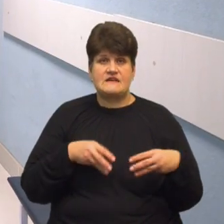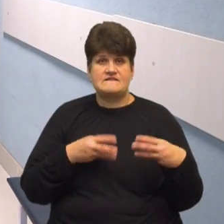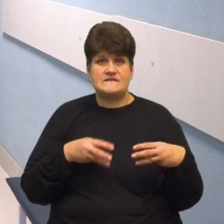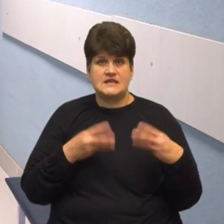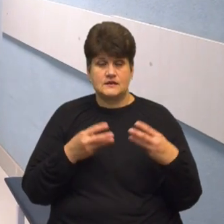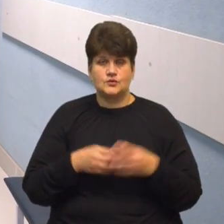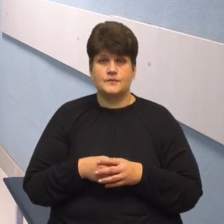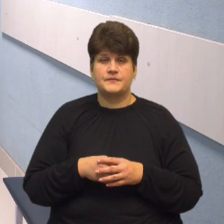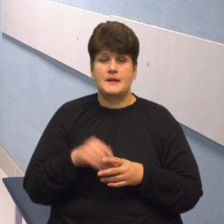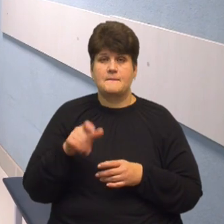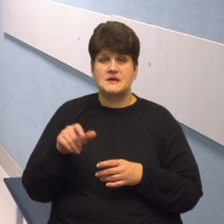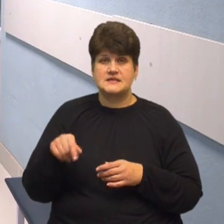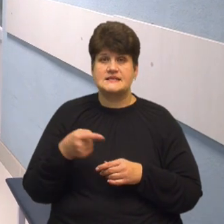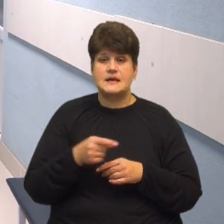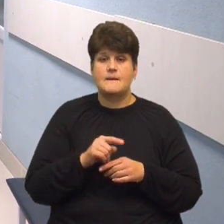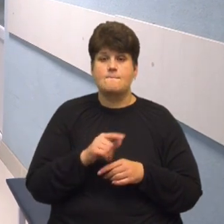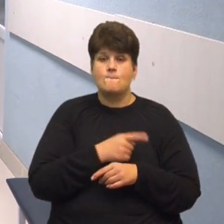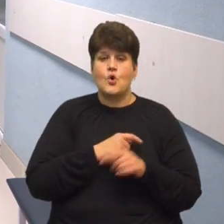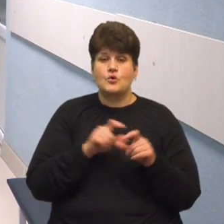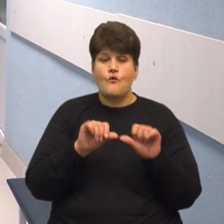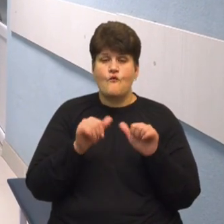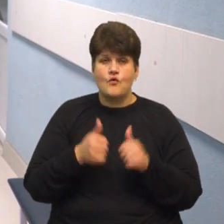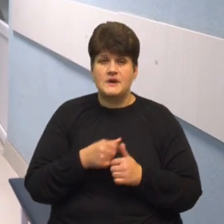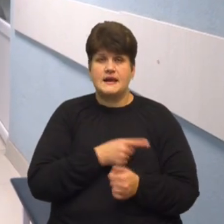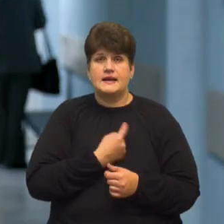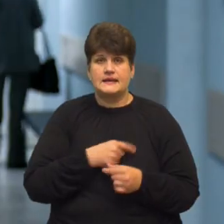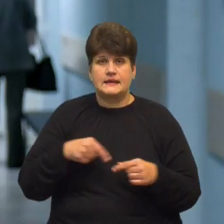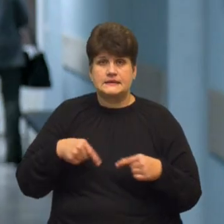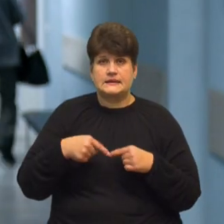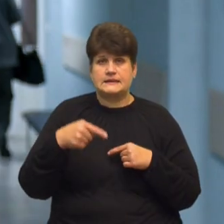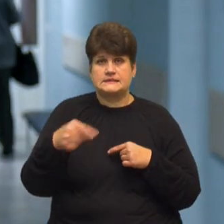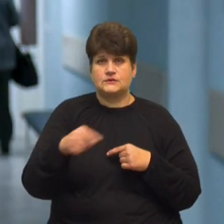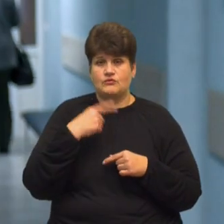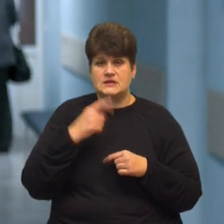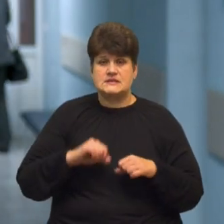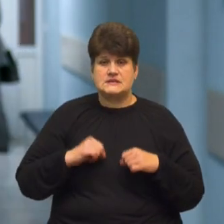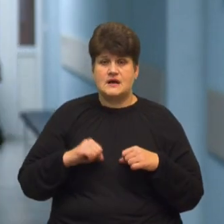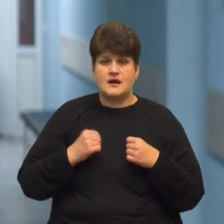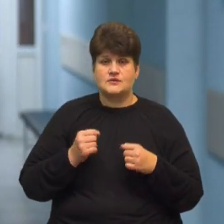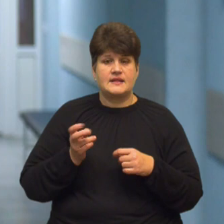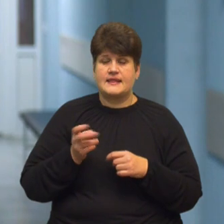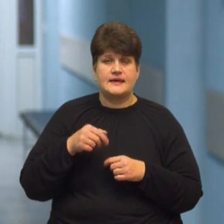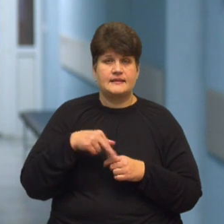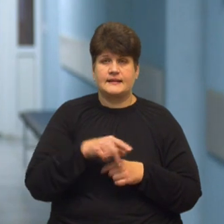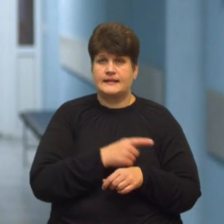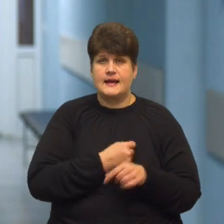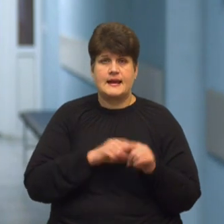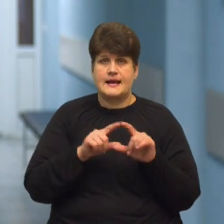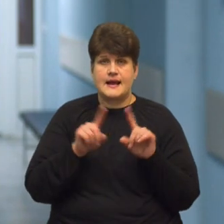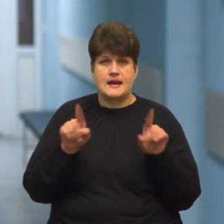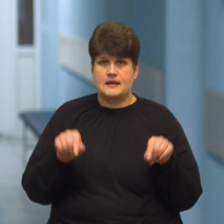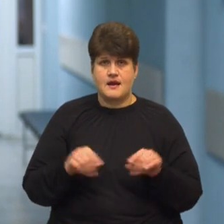Пацієнти цієї поліклініки про оформлення лікарняного дистанційно кажуть. Стараюсь не ходити на лікарня, але,